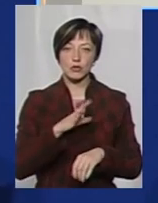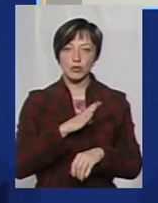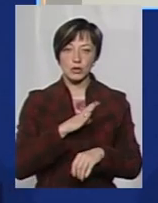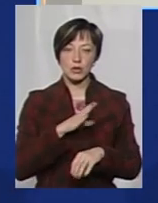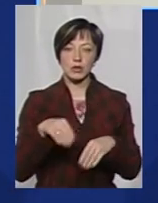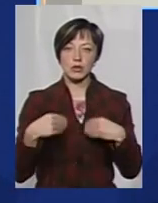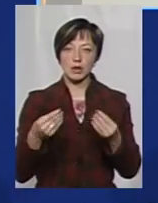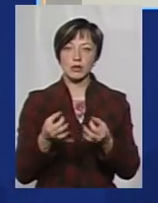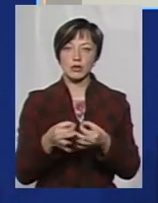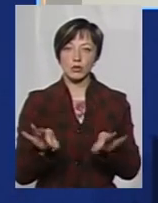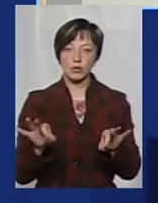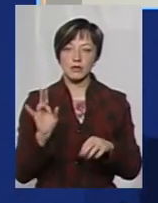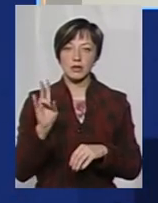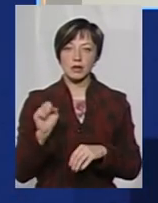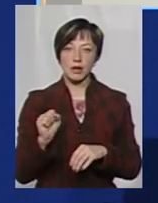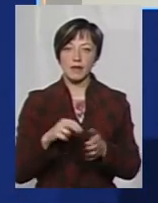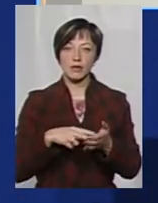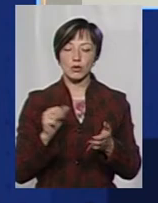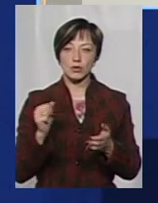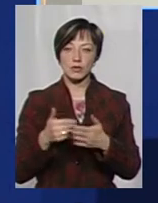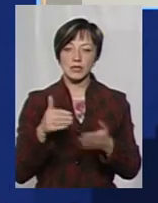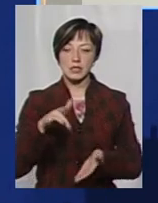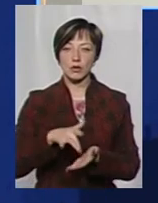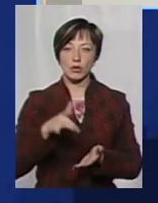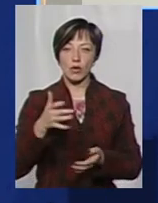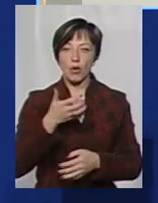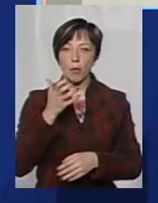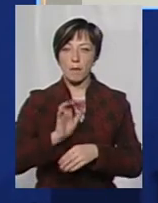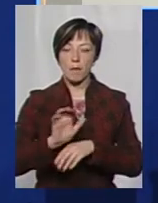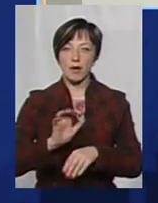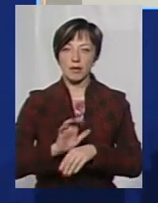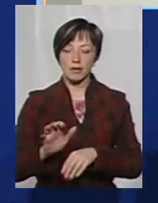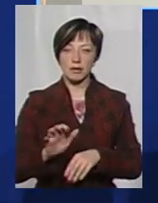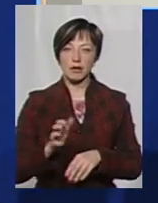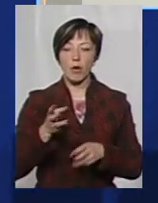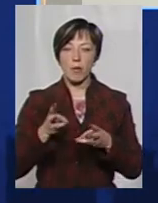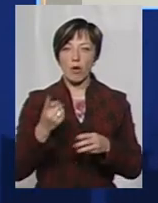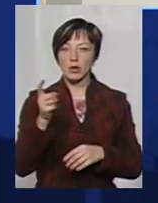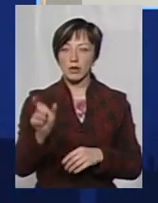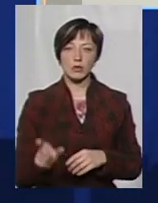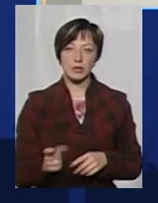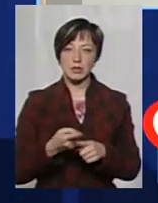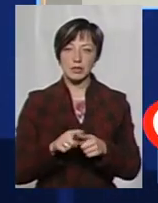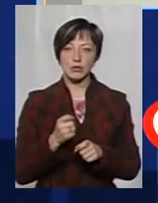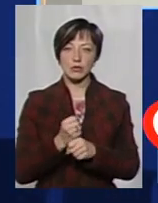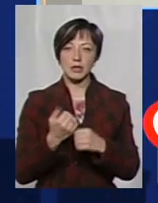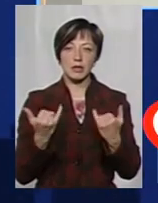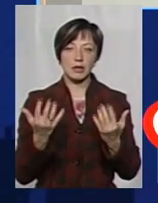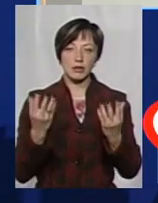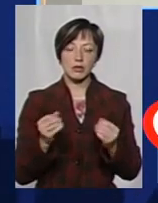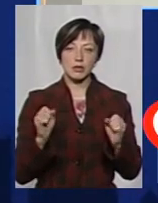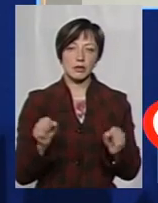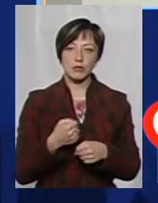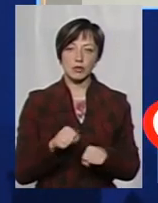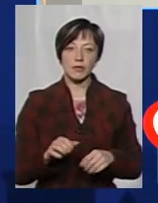наданий дозвіл на відключення від централізованого опалення. Одна людина це зробити на даний час не